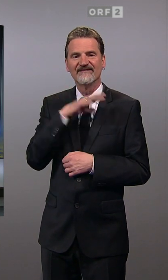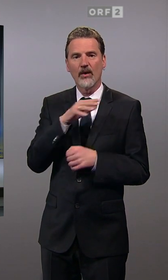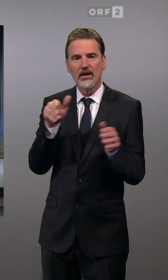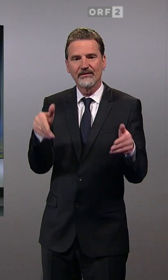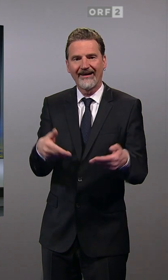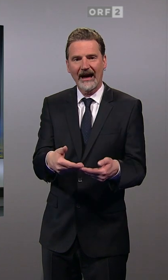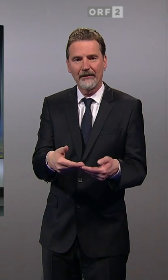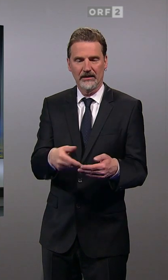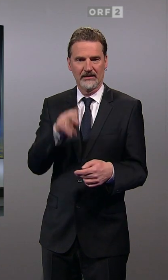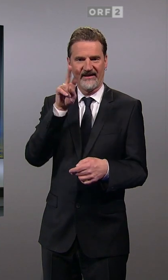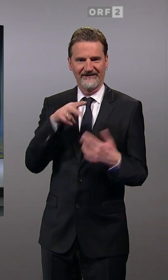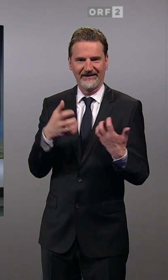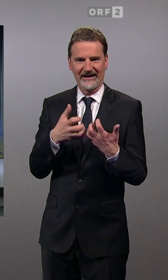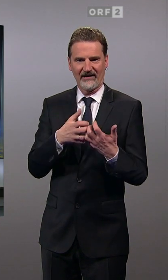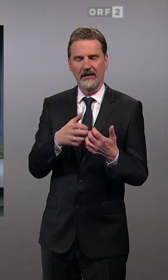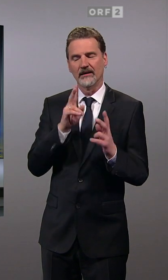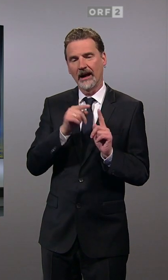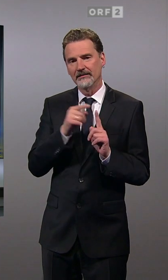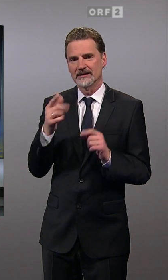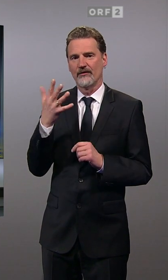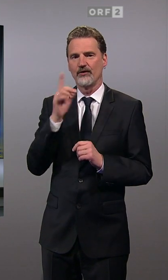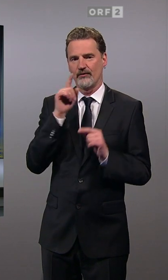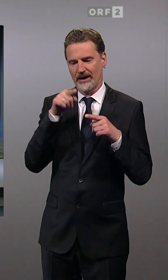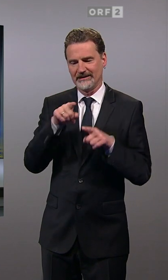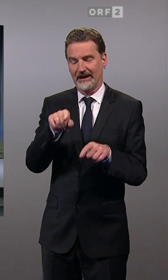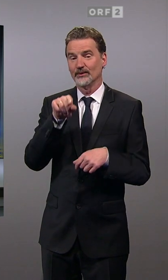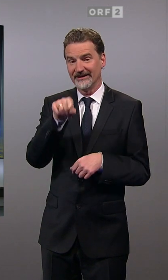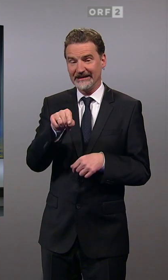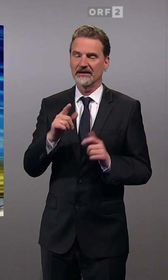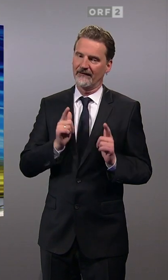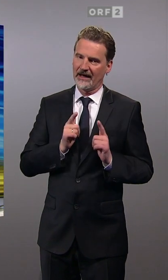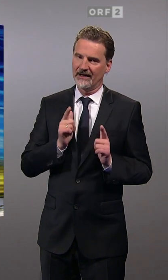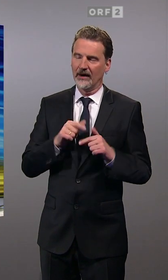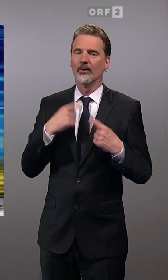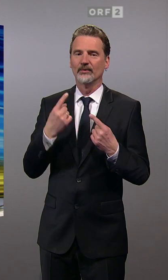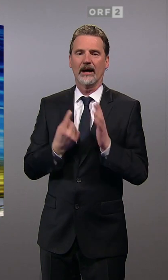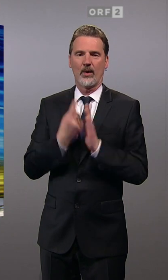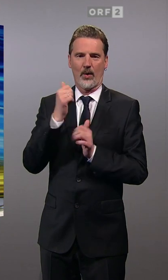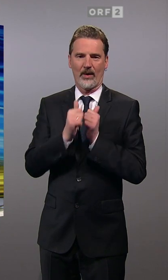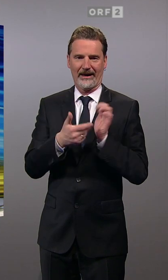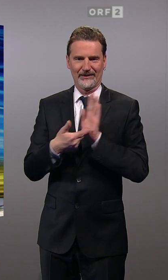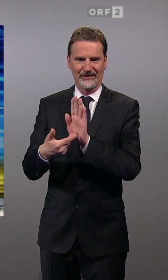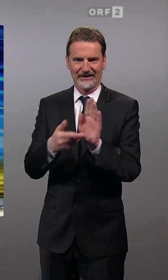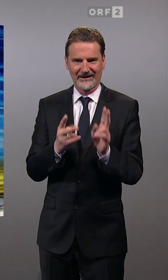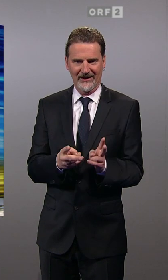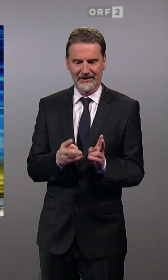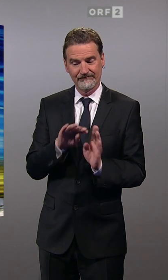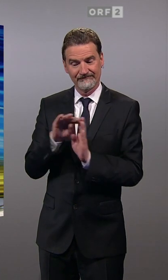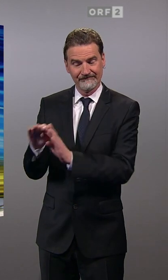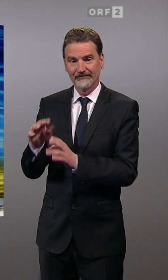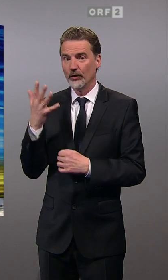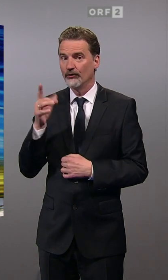man bis 17 Uhr noch zur Wahlurne gehen und auf die warten wir eben noch. Ja, um 17 Uhr ist, wie wir gehört haben,